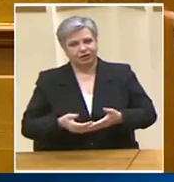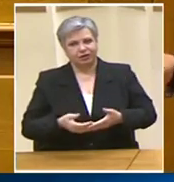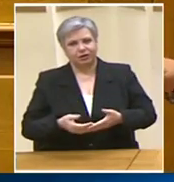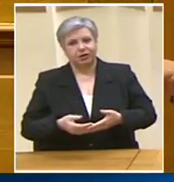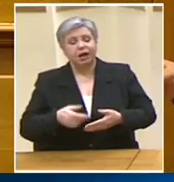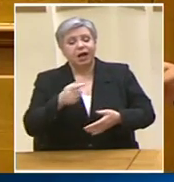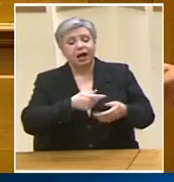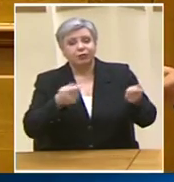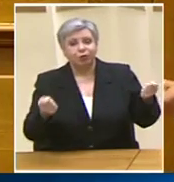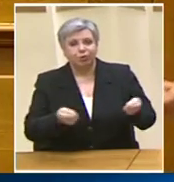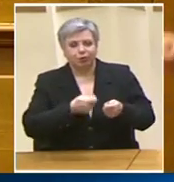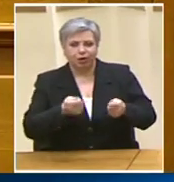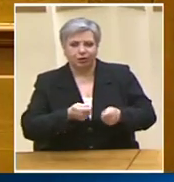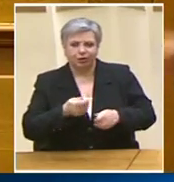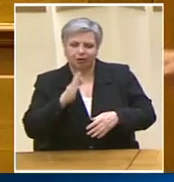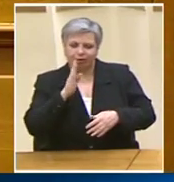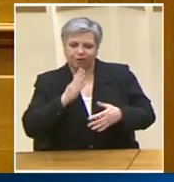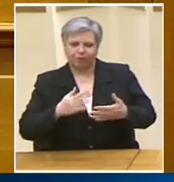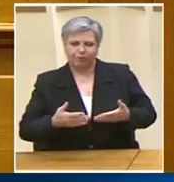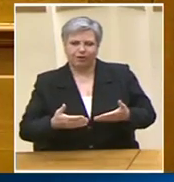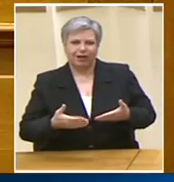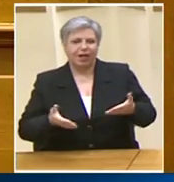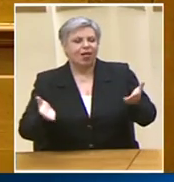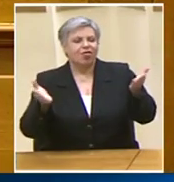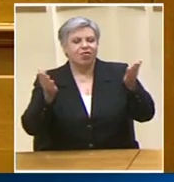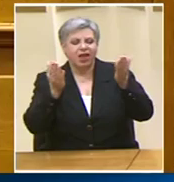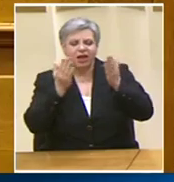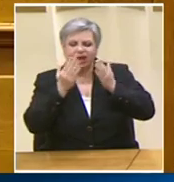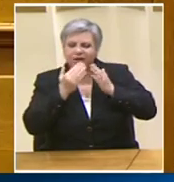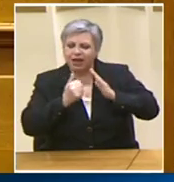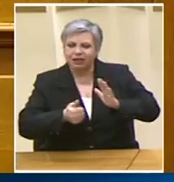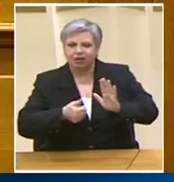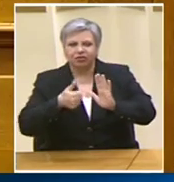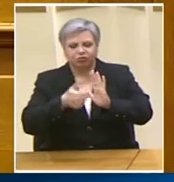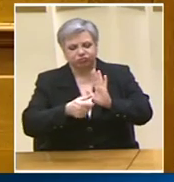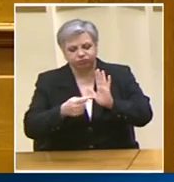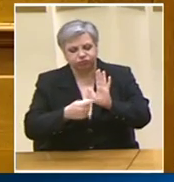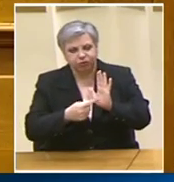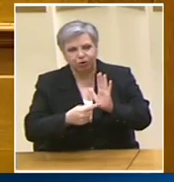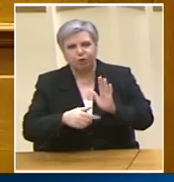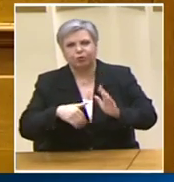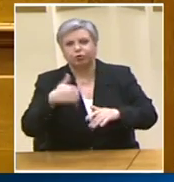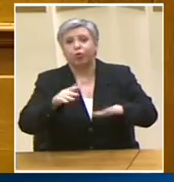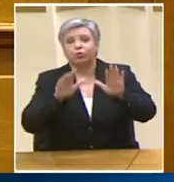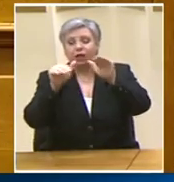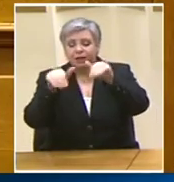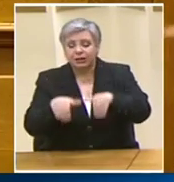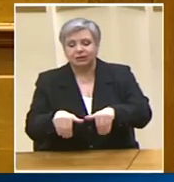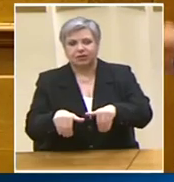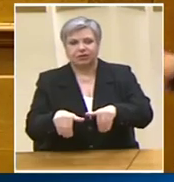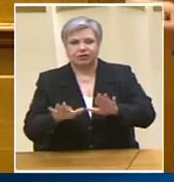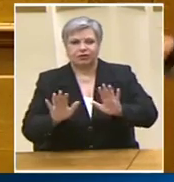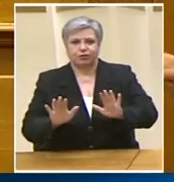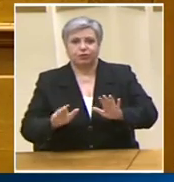υποκρισία δεν έχετε ίχνος θεσμικότητας ή ίχνος θεσβασμού απέναντι στους δεσμούς και αυτή τη